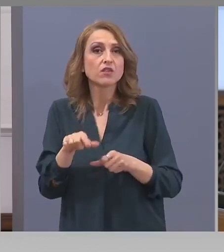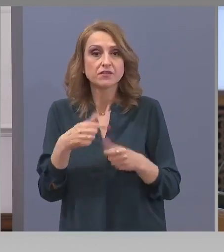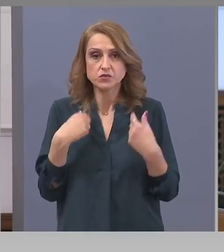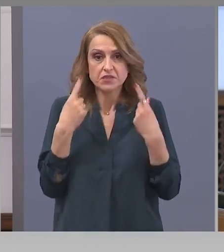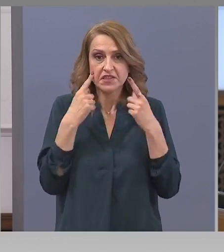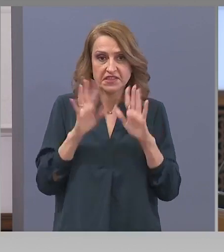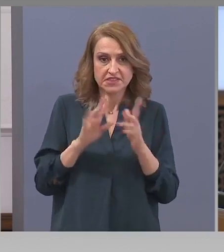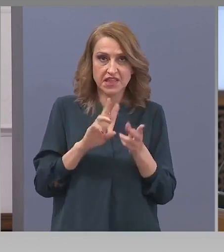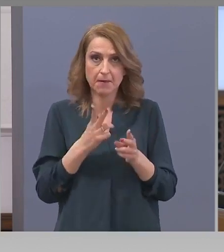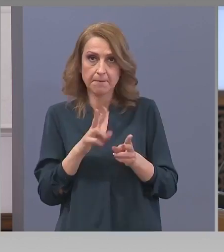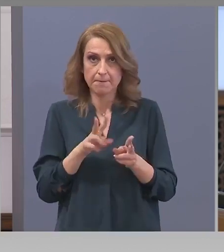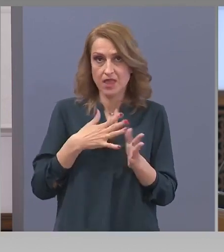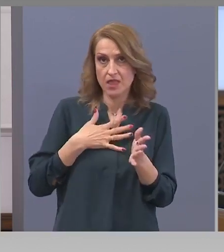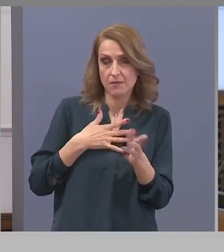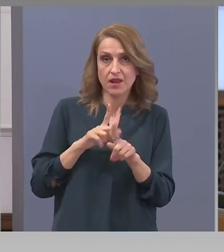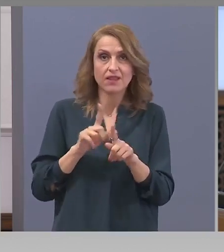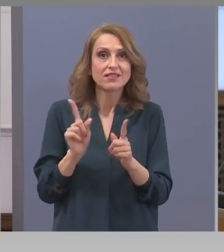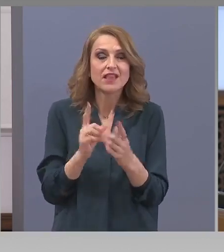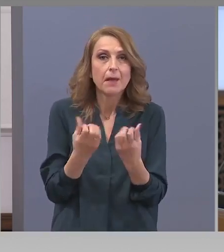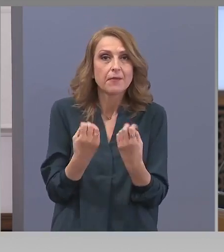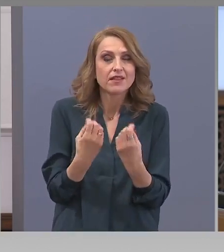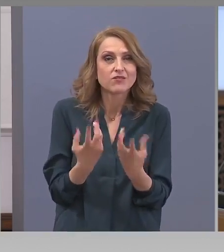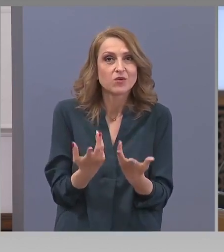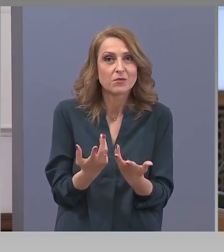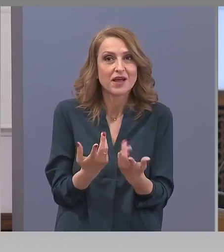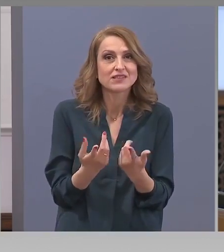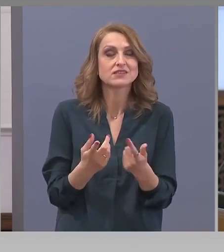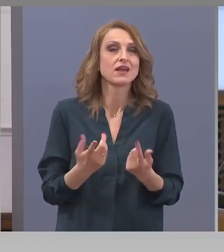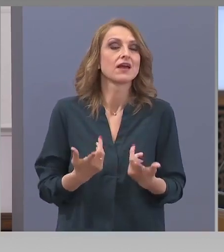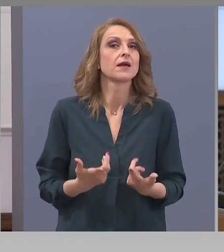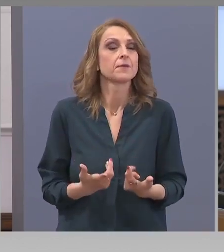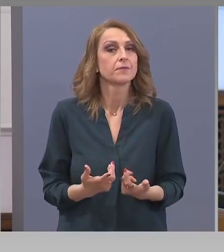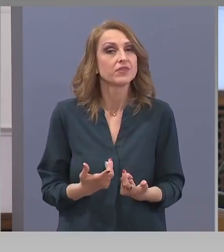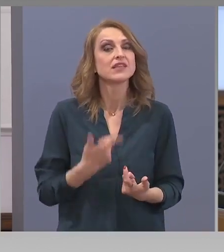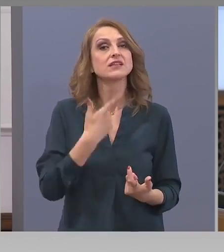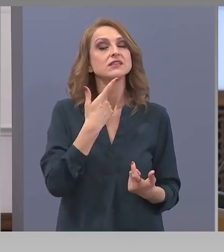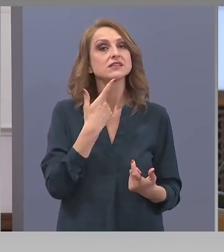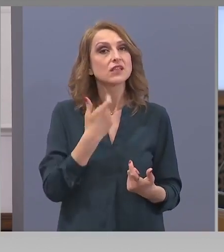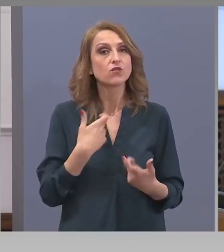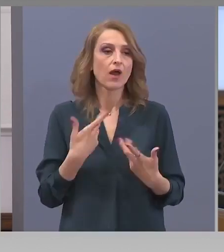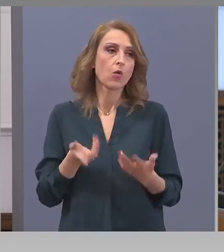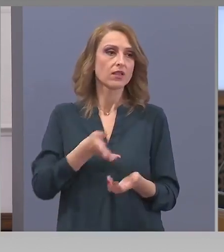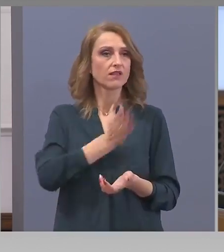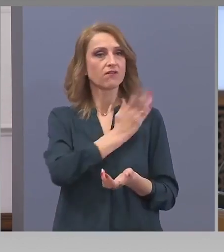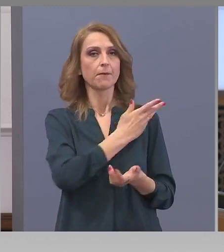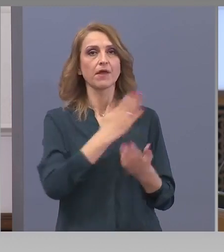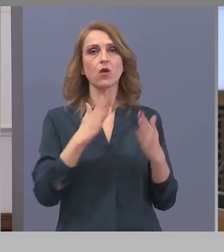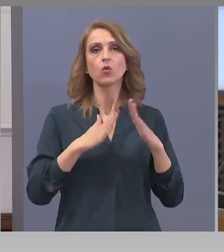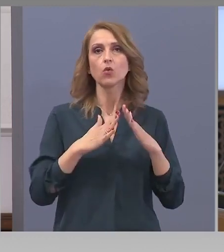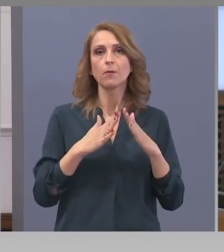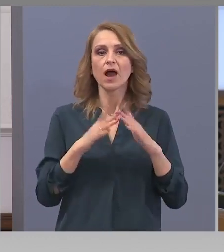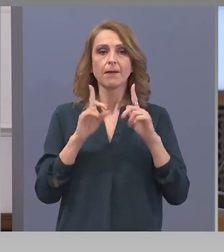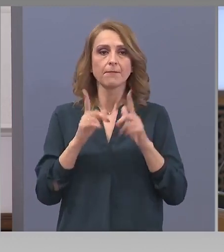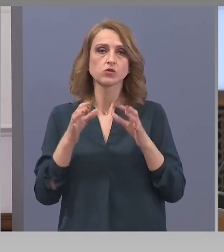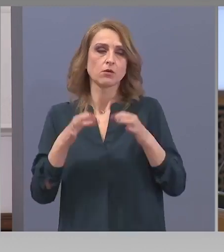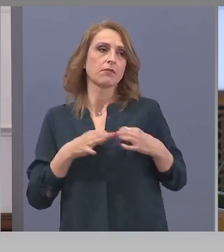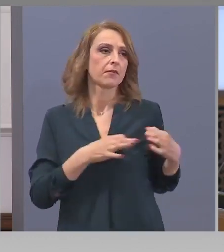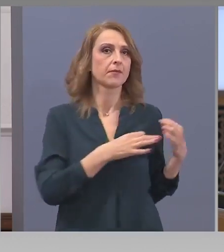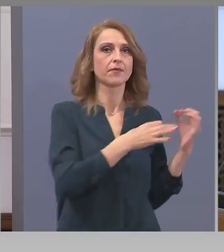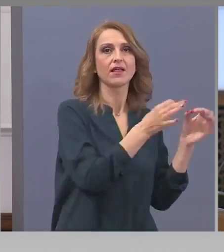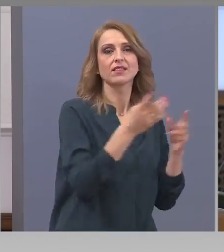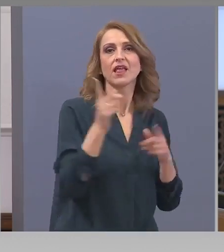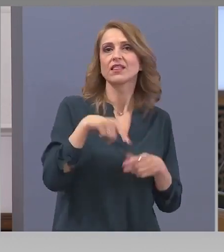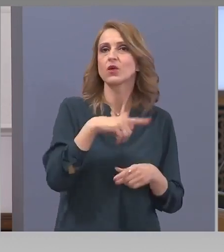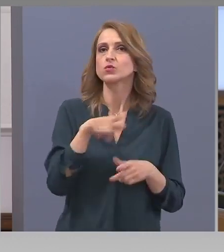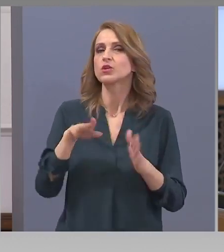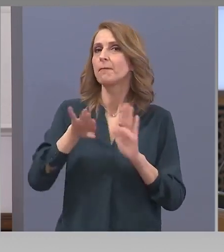знаем, поне такава информация не може да получим към този момент, ние прибирайки се вкъщи, точно това ще нарушим правилата.